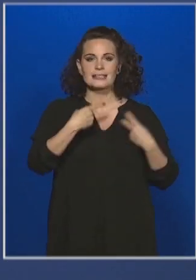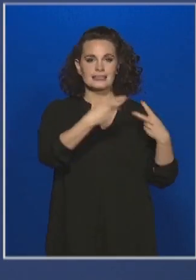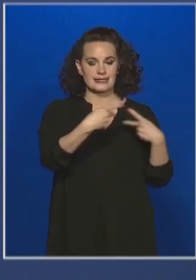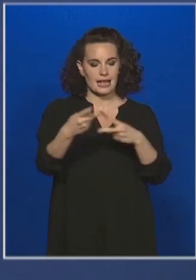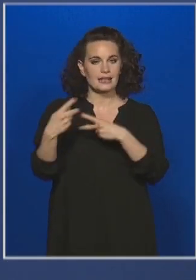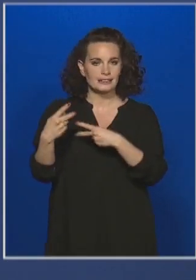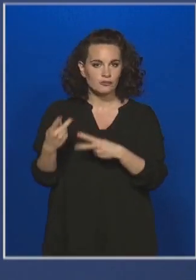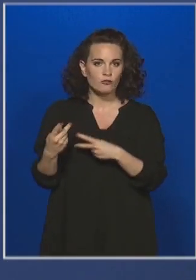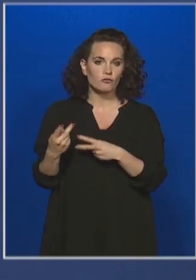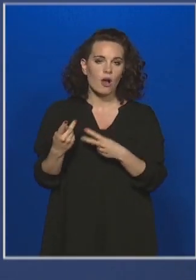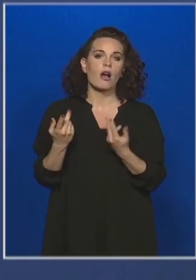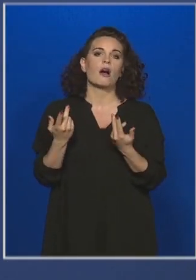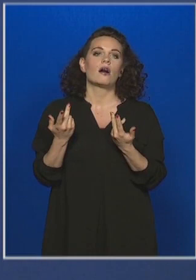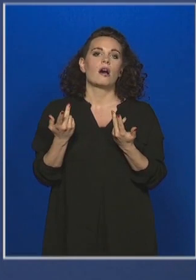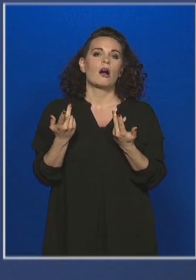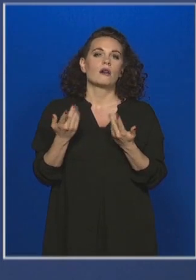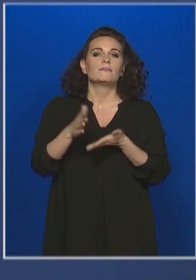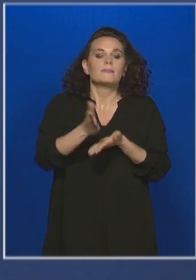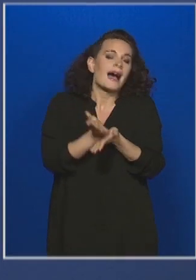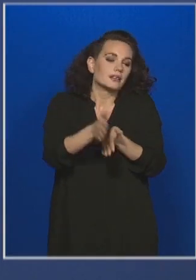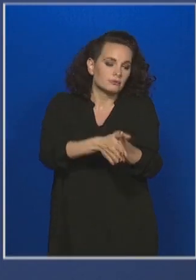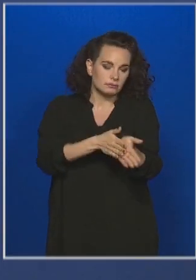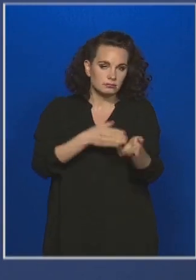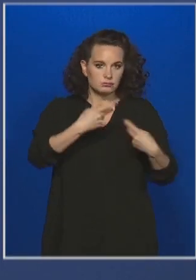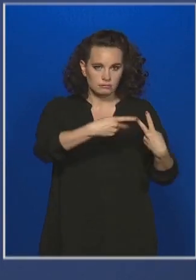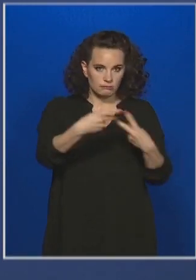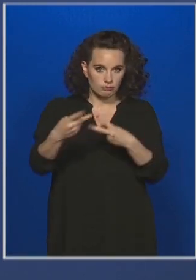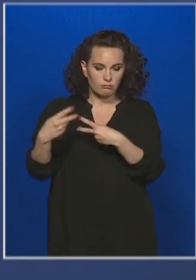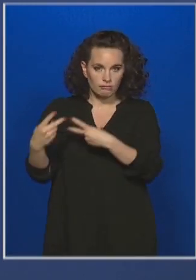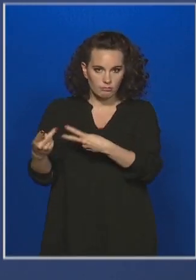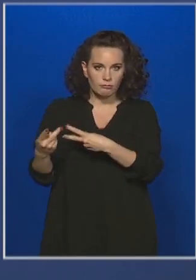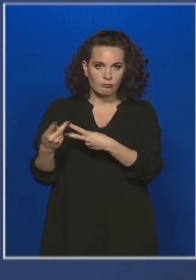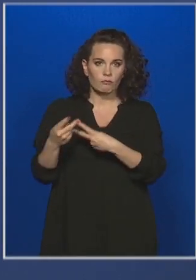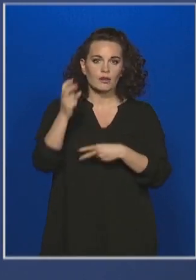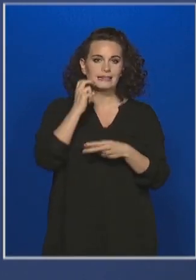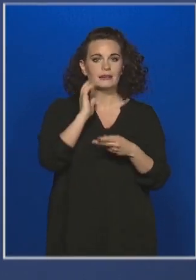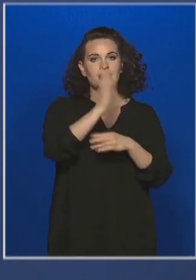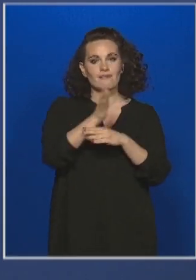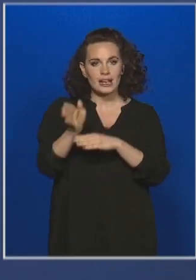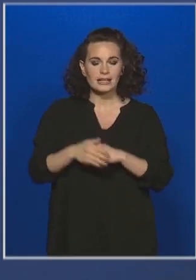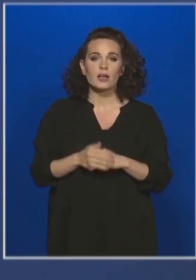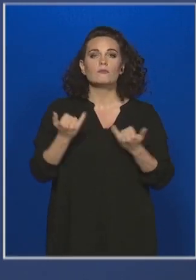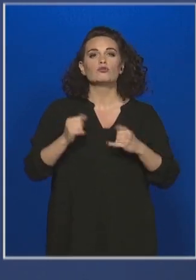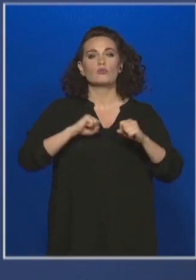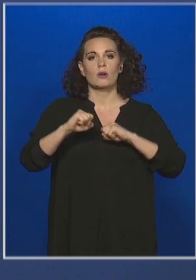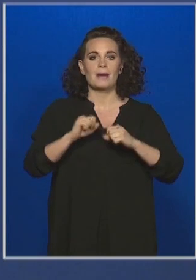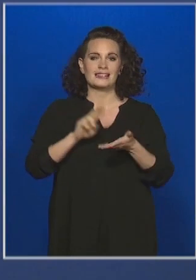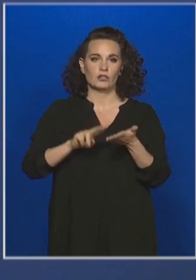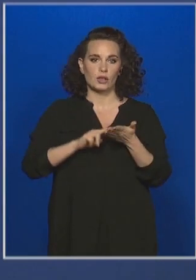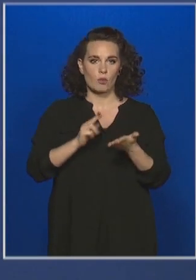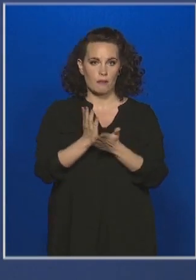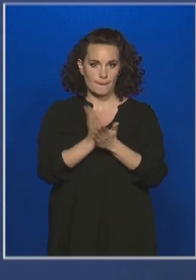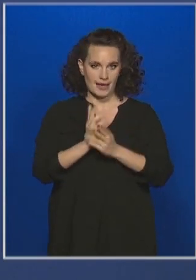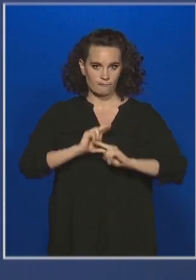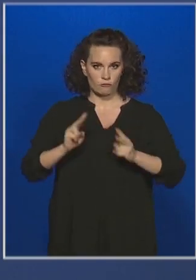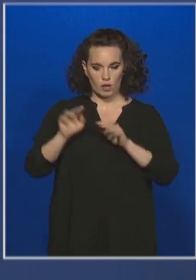indul el, kezdődött meg az egyes intézményekben. Jelenleg a kormányhivatalokban vannak ezek